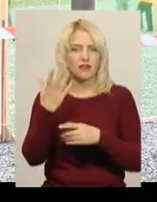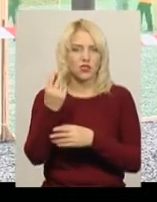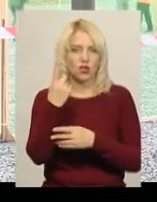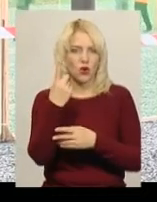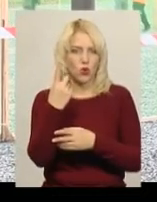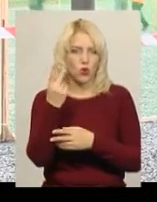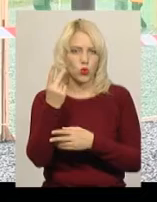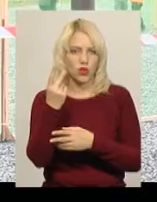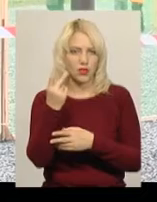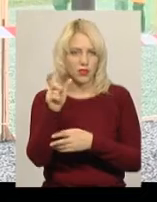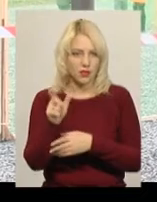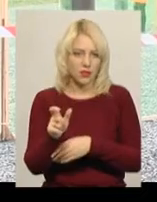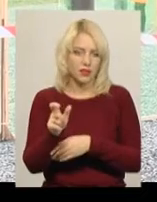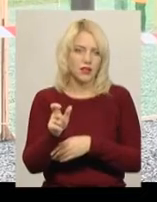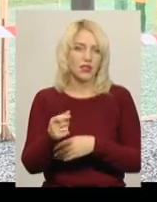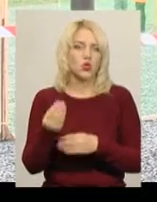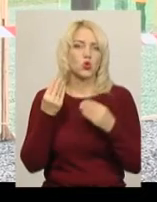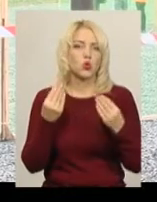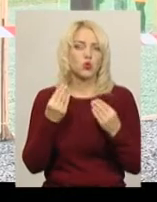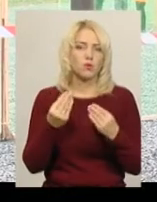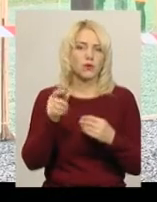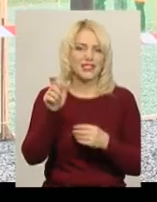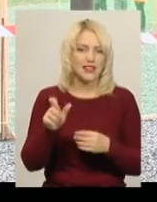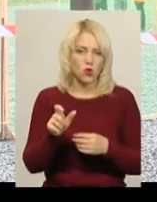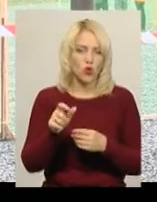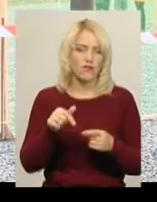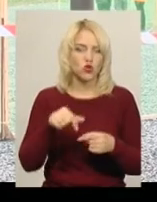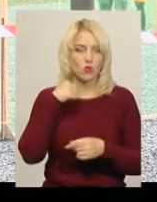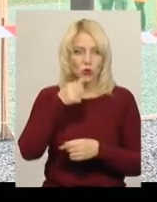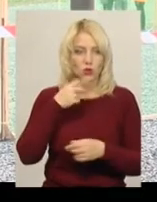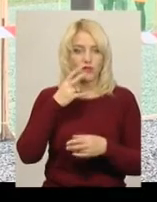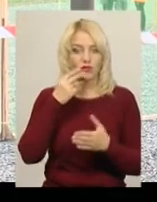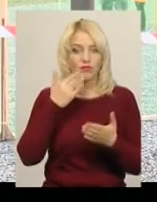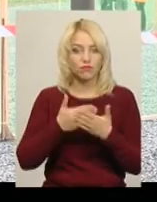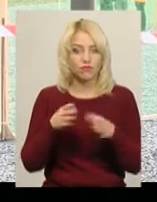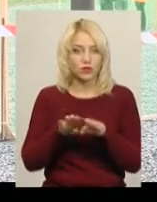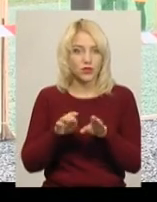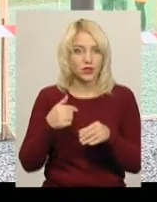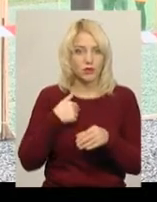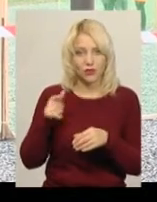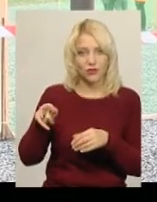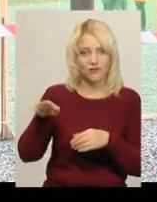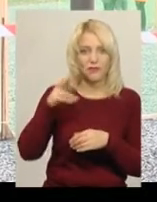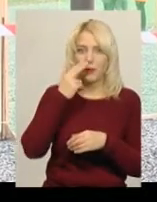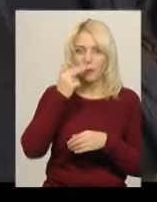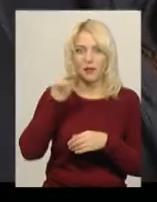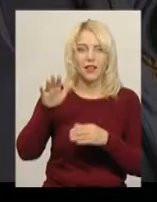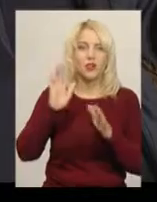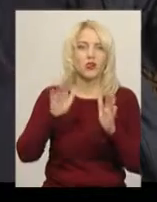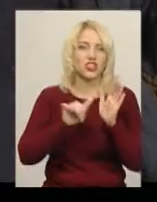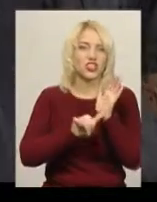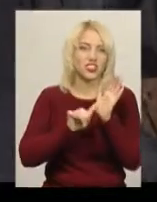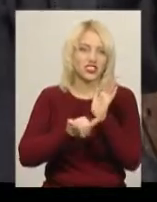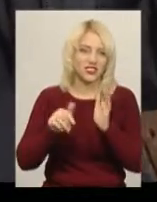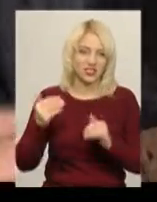один суперсеньор в цьому році Ну, але в порівнянні зі мною він пацан, йому лише 60 Бали